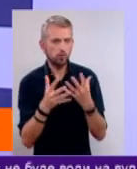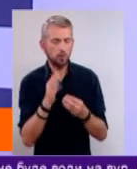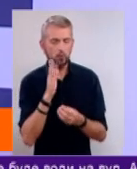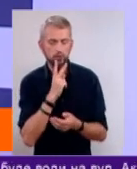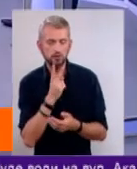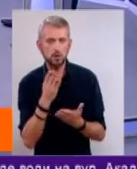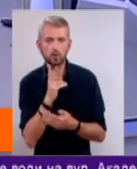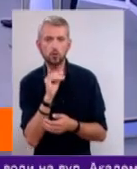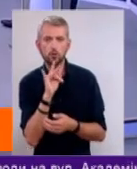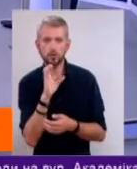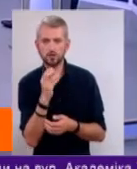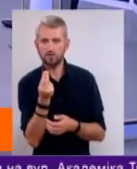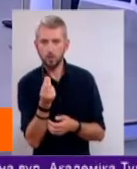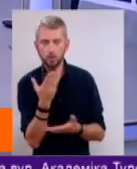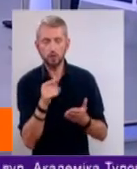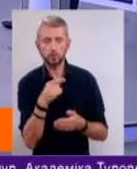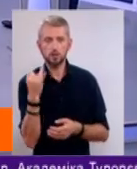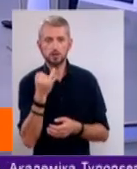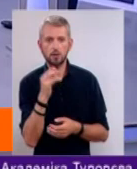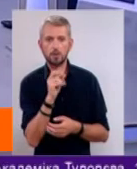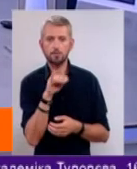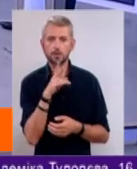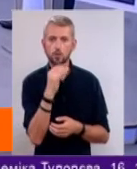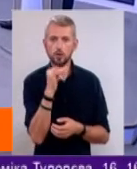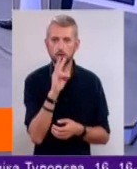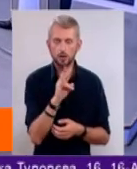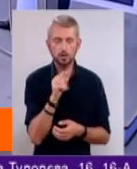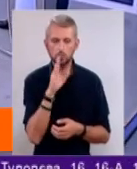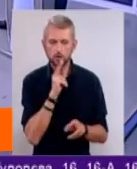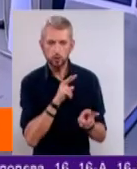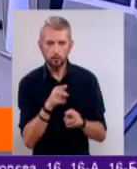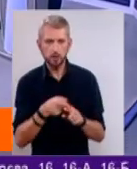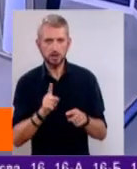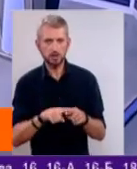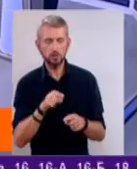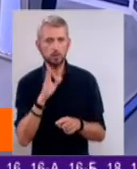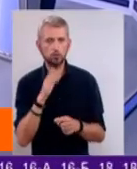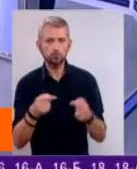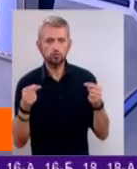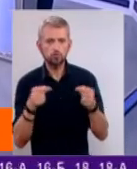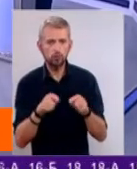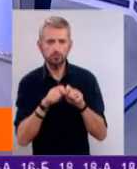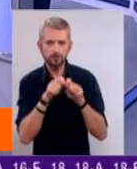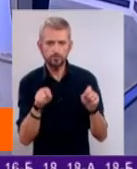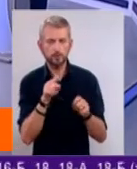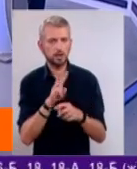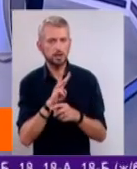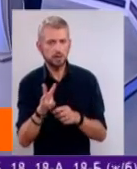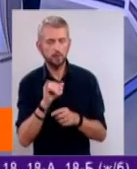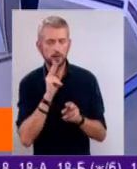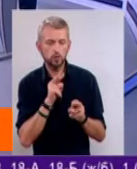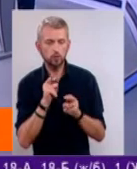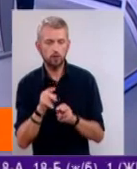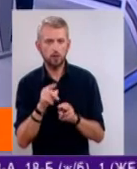дивитися, який там курс валют. Якщо тебе цікавить біткоін, ти будеш слідкувати за цим і ти будеш точно заходити на цей сайт і